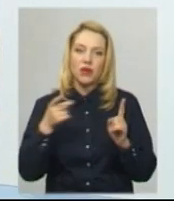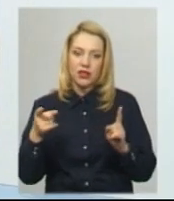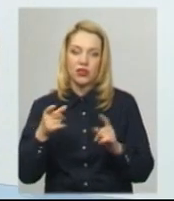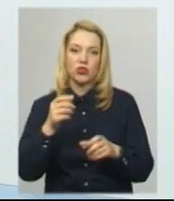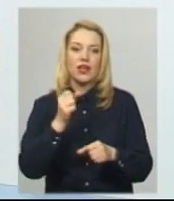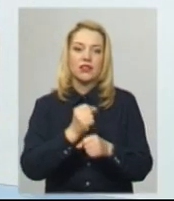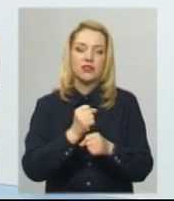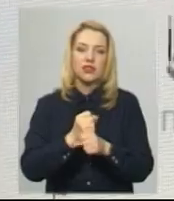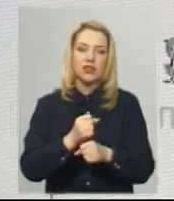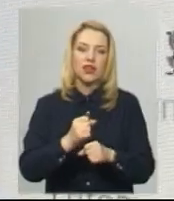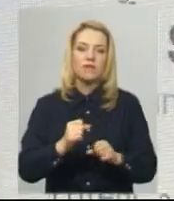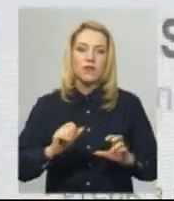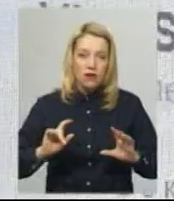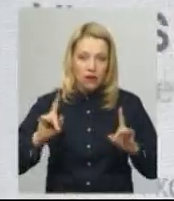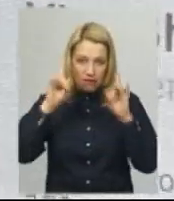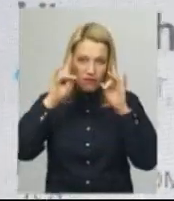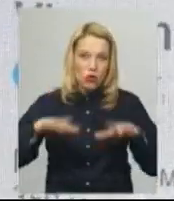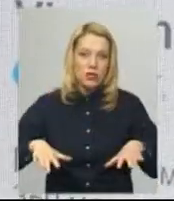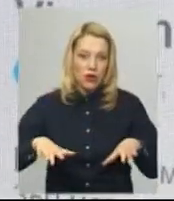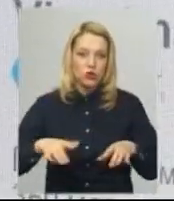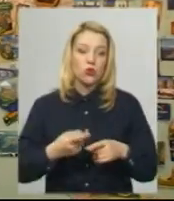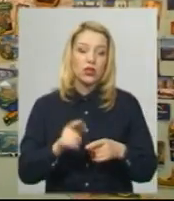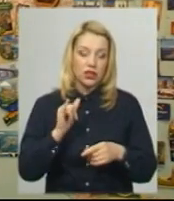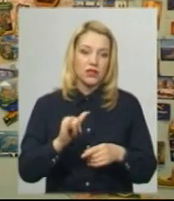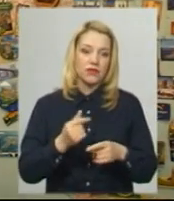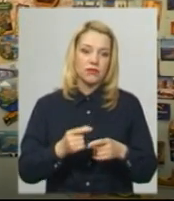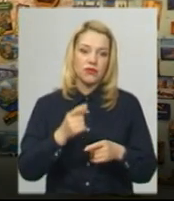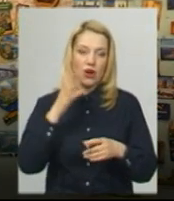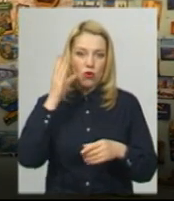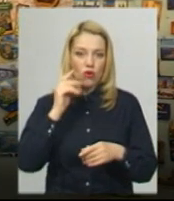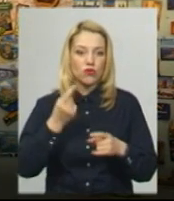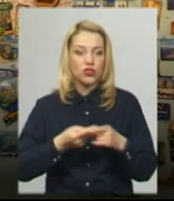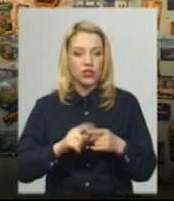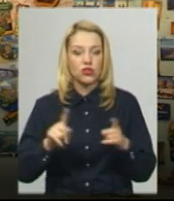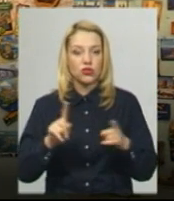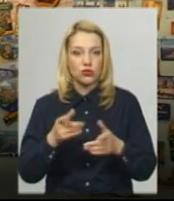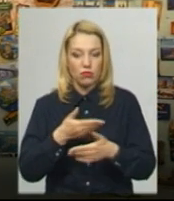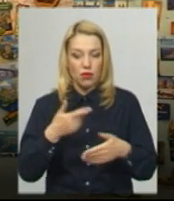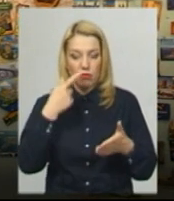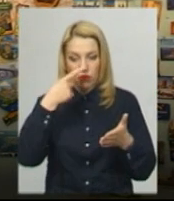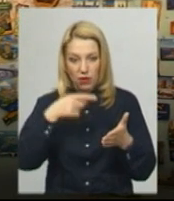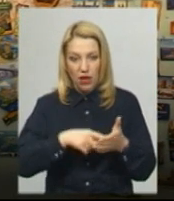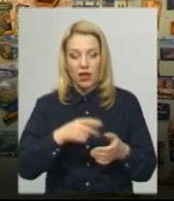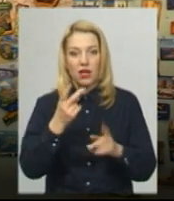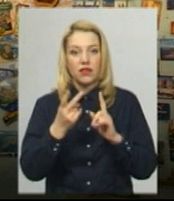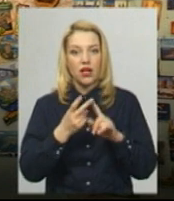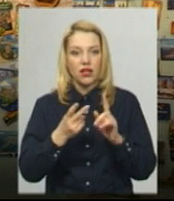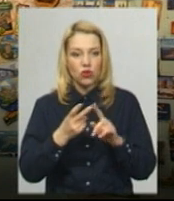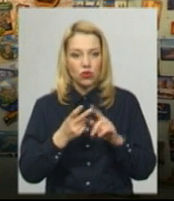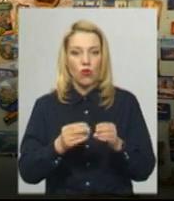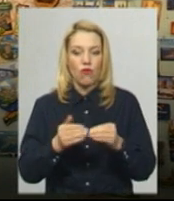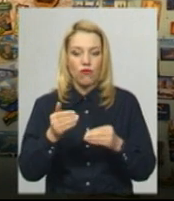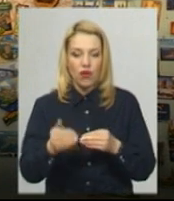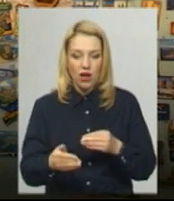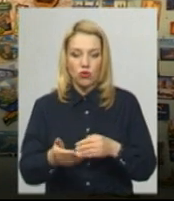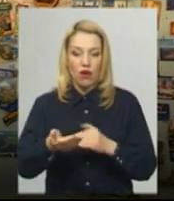вважає, що туристична галузь найбільш постраждала в період карантину. Враховуючи те, що ми якраз попали на другу фазу раннього обронювання